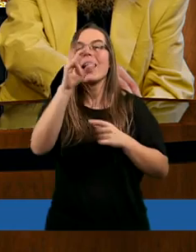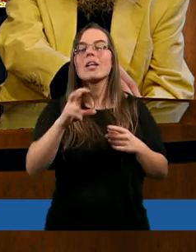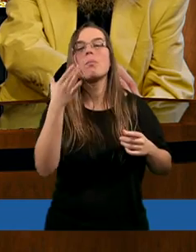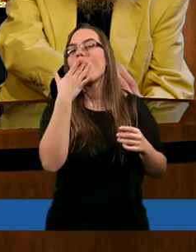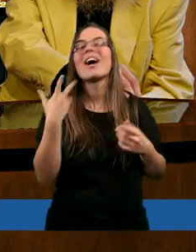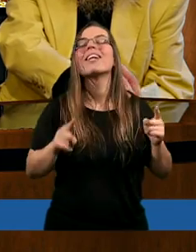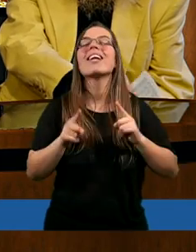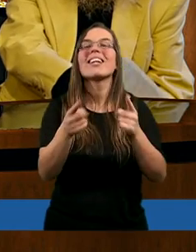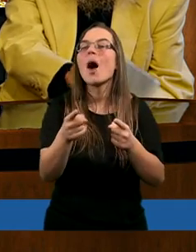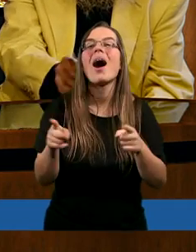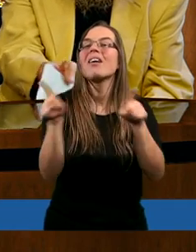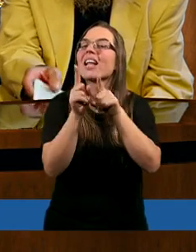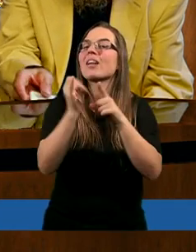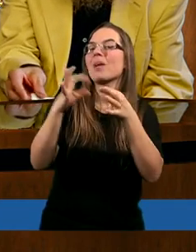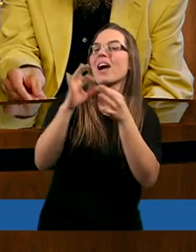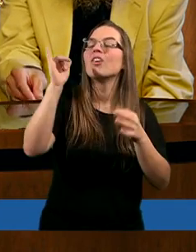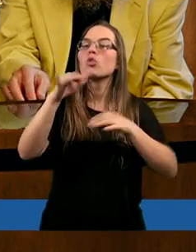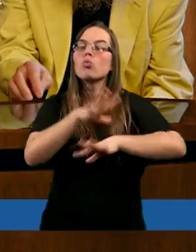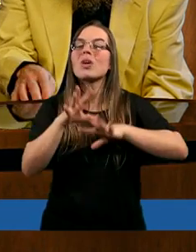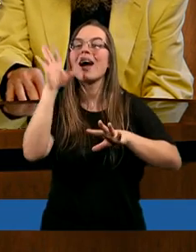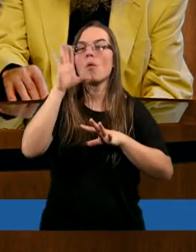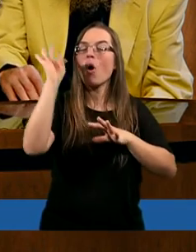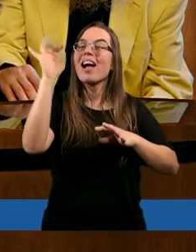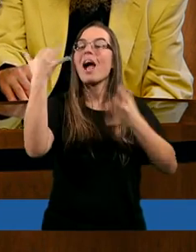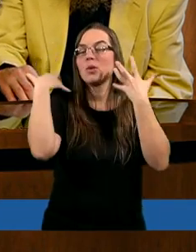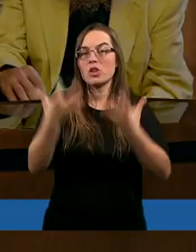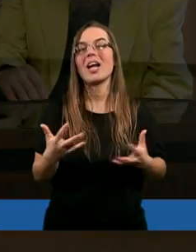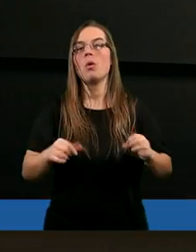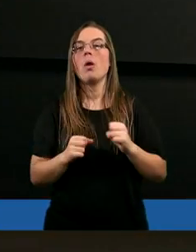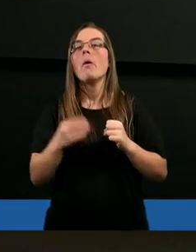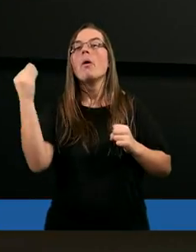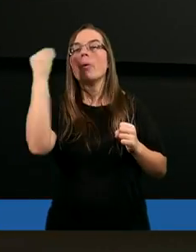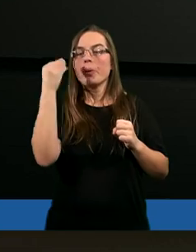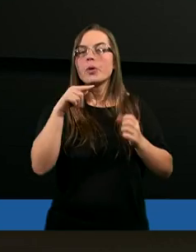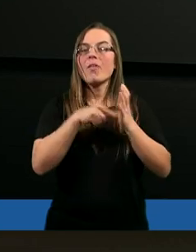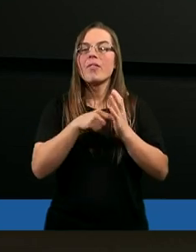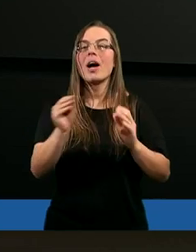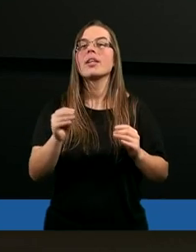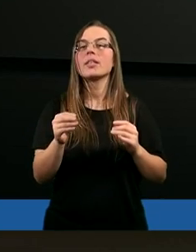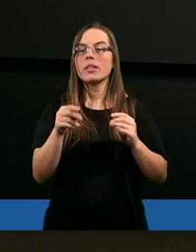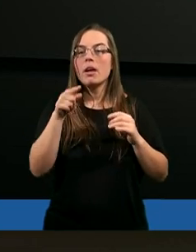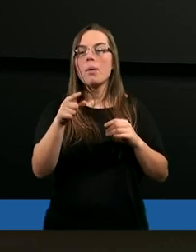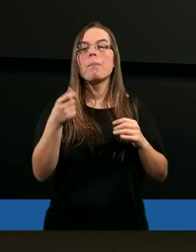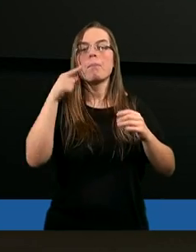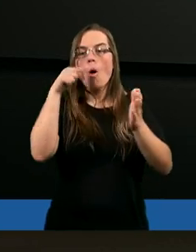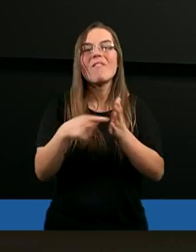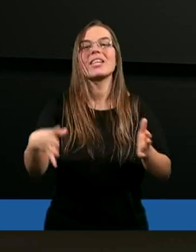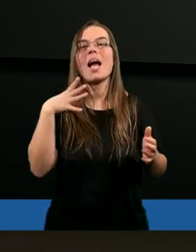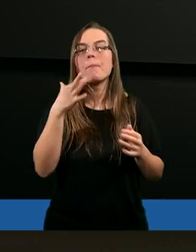mowa nie działała tak na serca, na ducha tych ludzi. Kilka przykładów, jaka powinna być